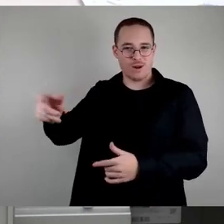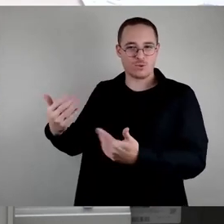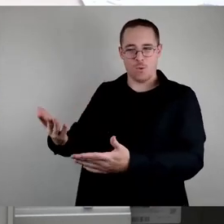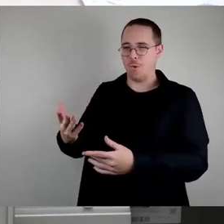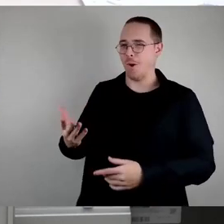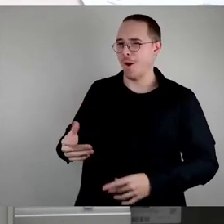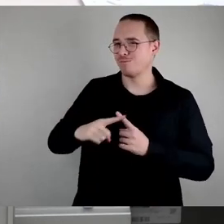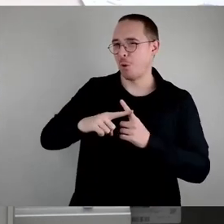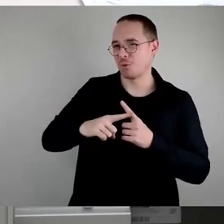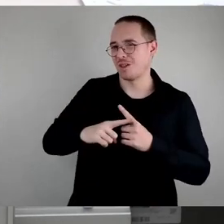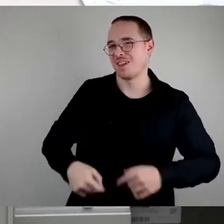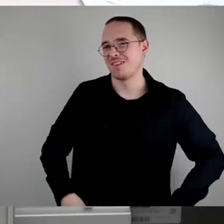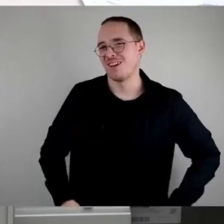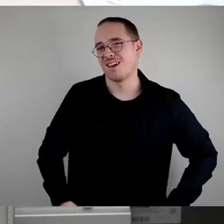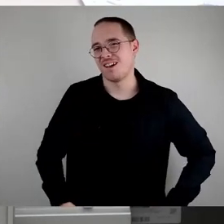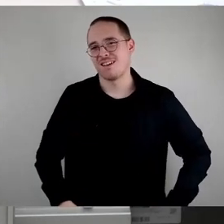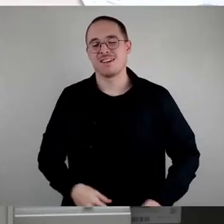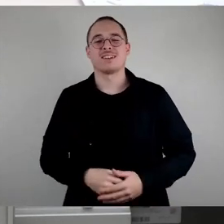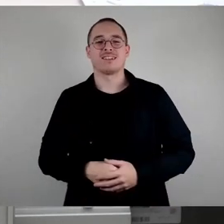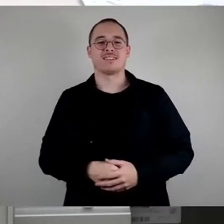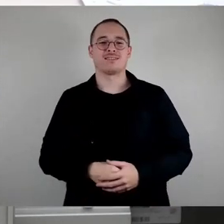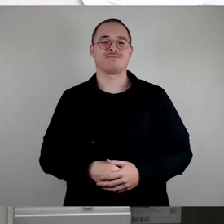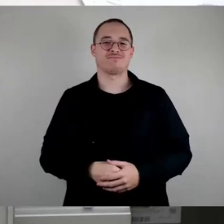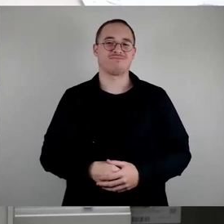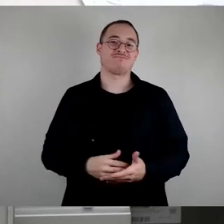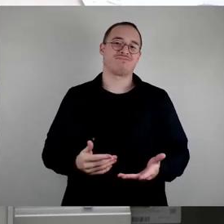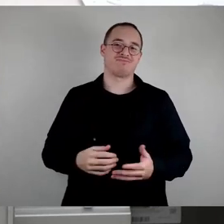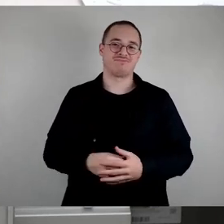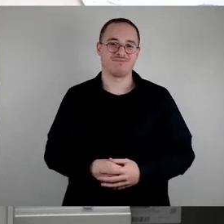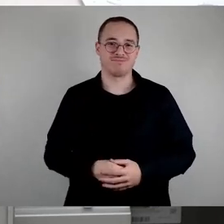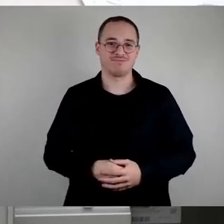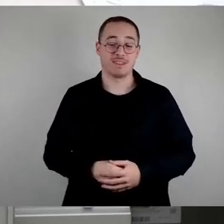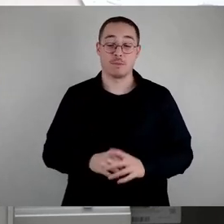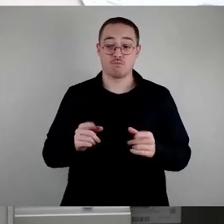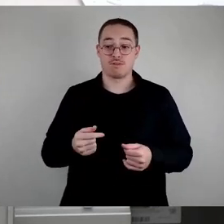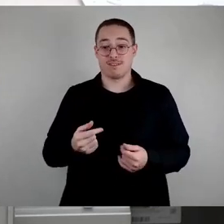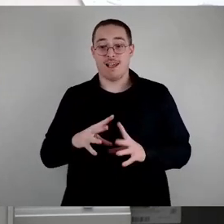-Assoziation mit der Sowjetunion in den Räten brachte und nicht mit dem Block warten. Da muss er heute auf alles gefasst sein.